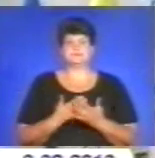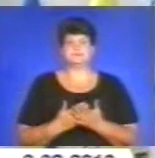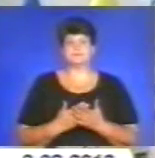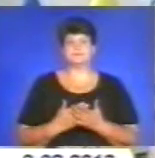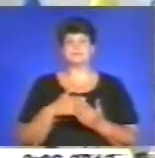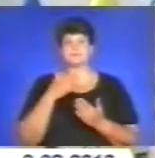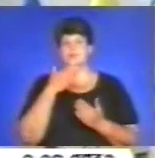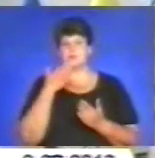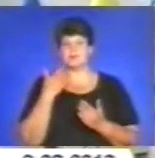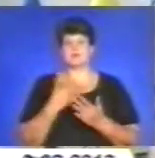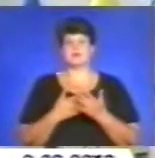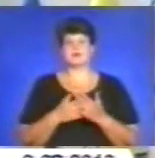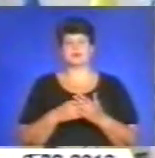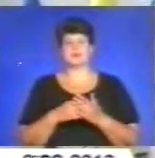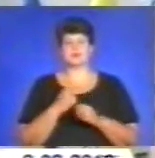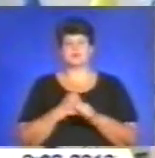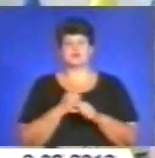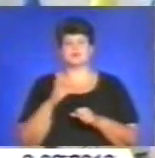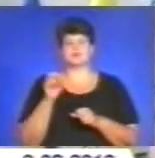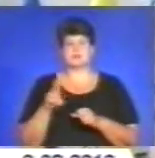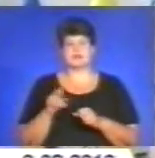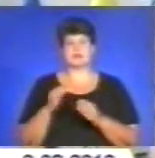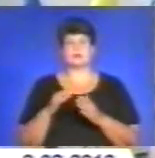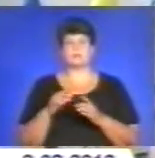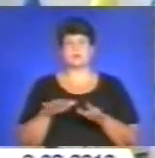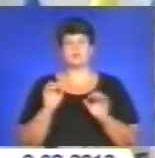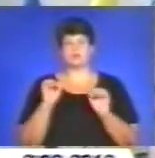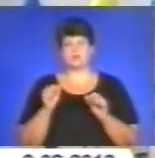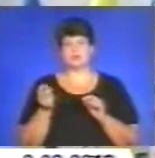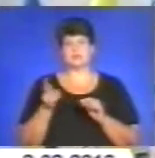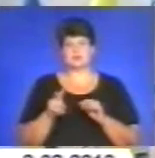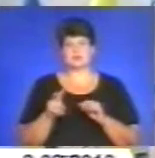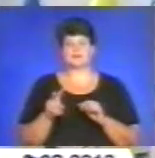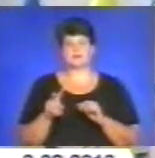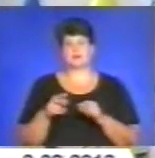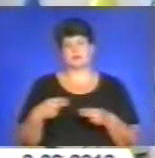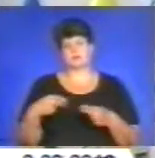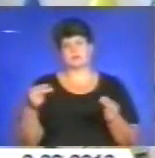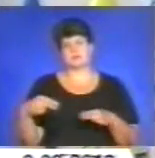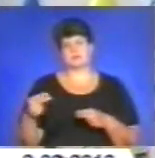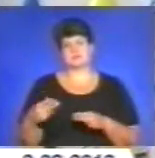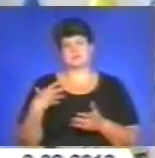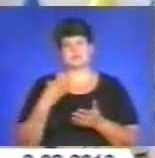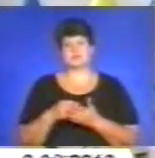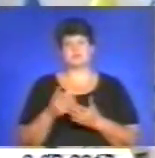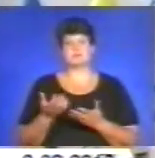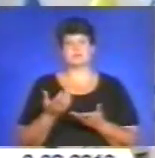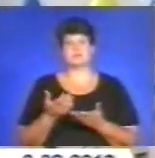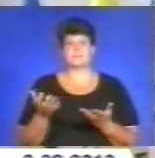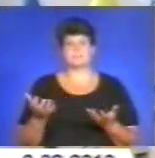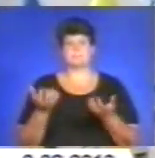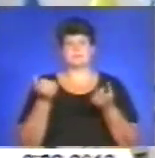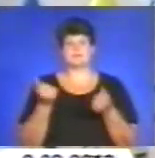навиків роботи в соціальних мережах, можуть відвідати наші інформаційні намети і поставити власноручний свій підпис на підтримку